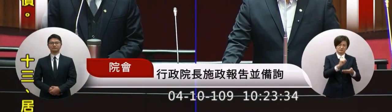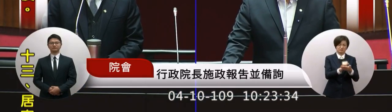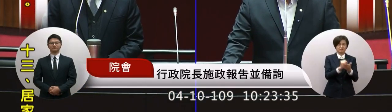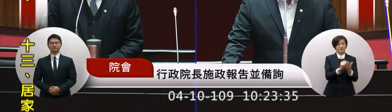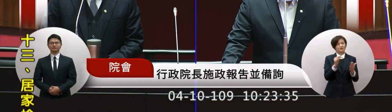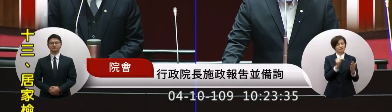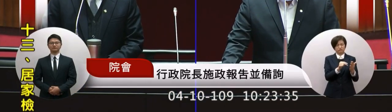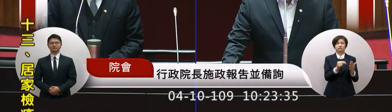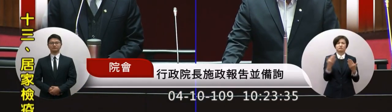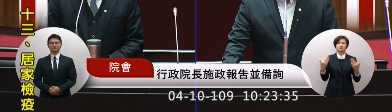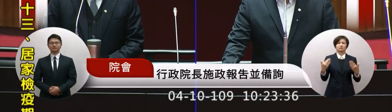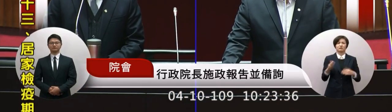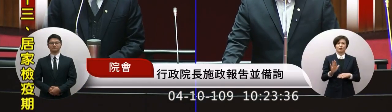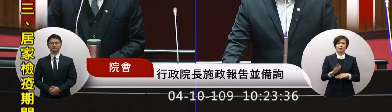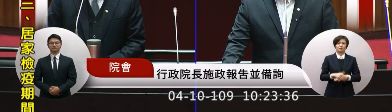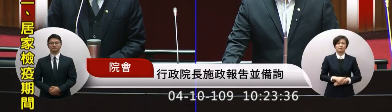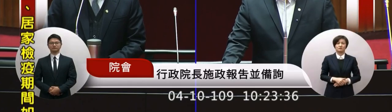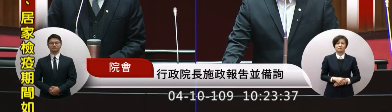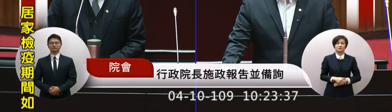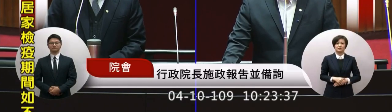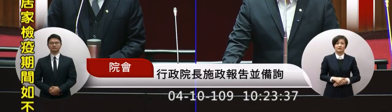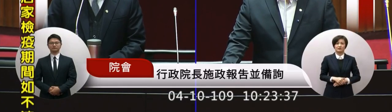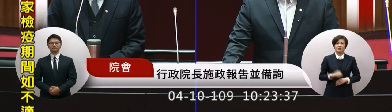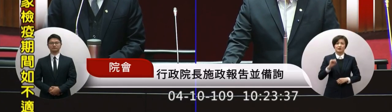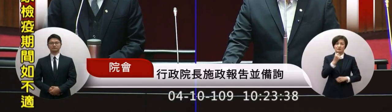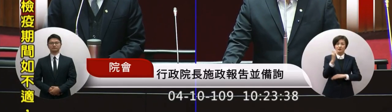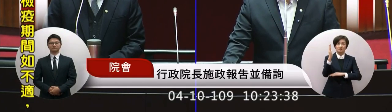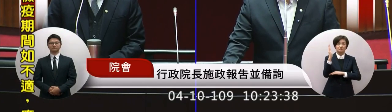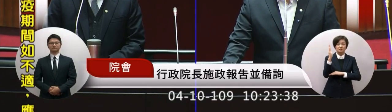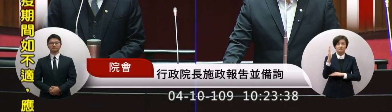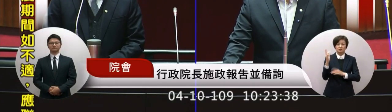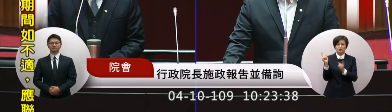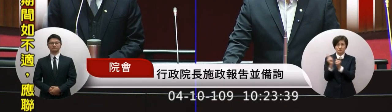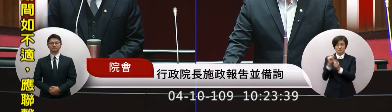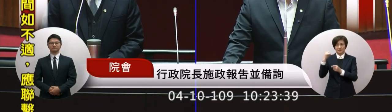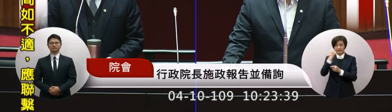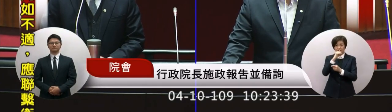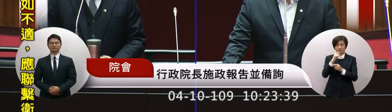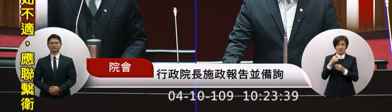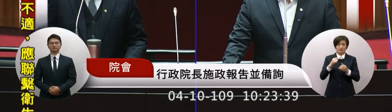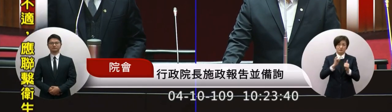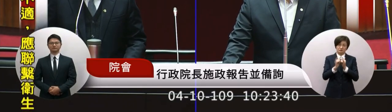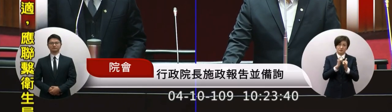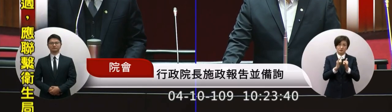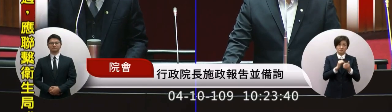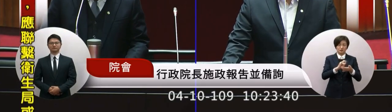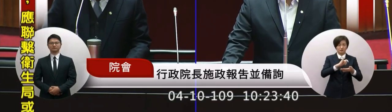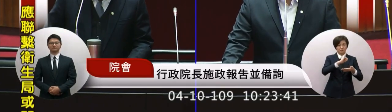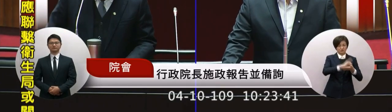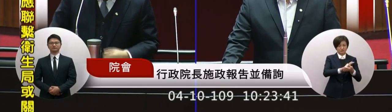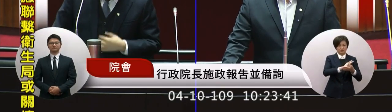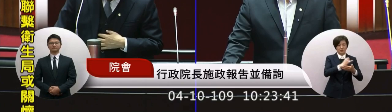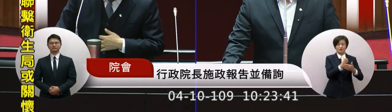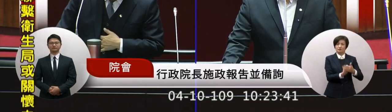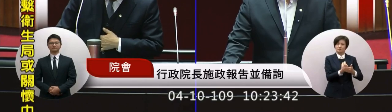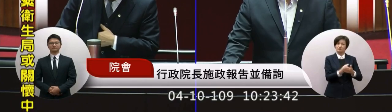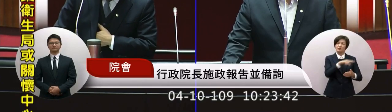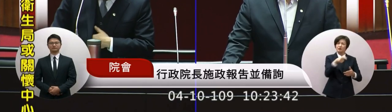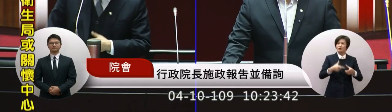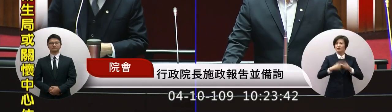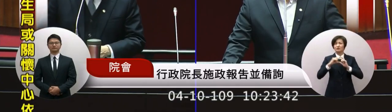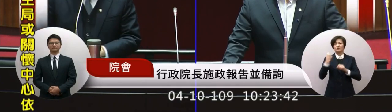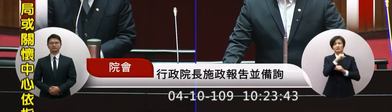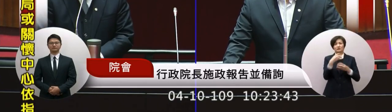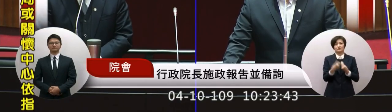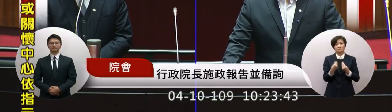但是我們現在政府對於這些台灣人要如何回到我們國內回到我們台灣那請